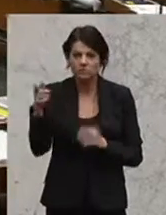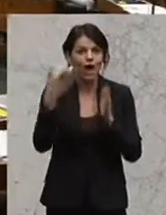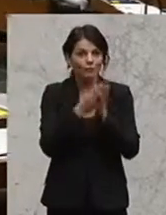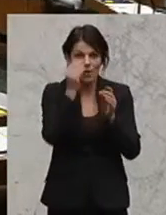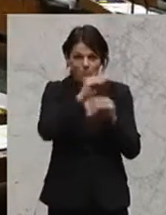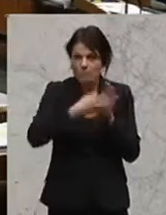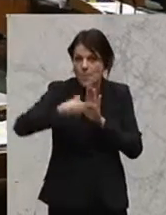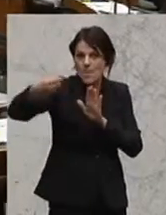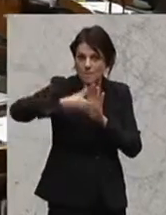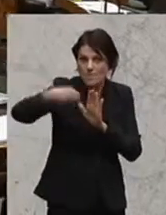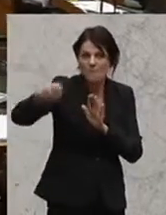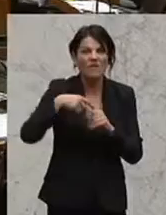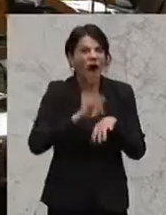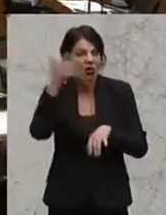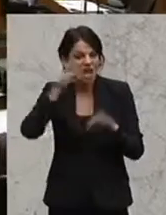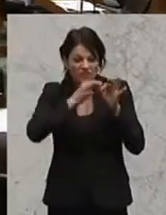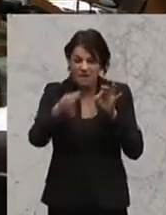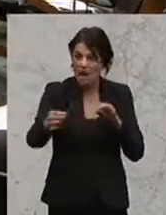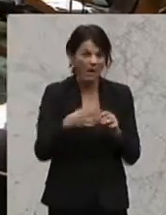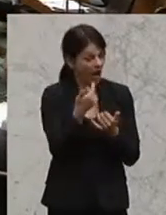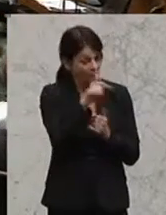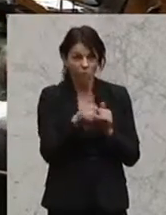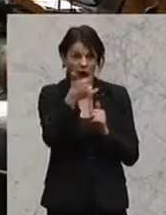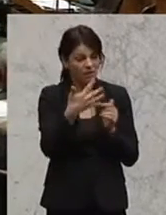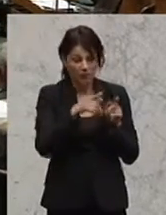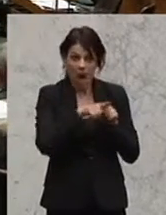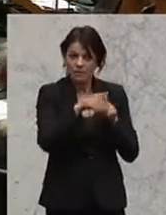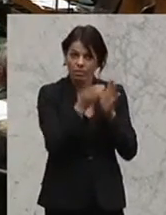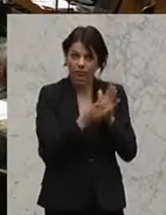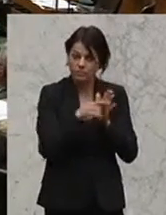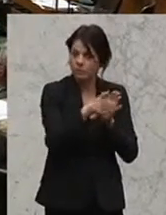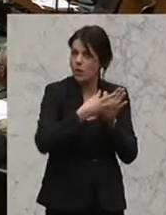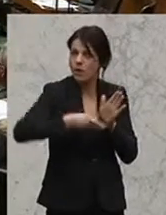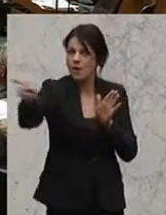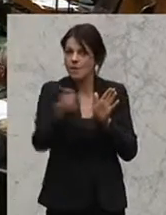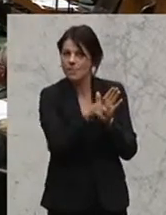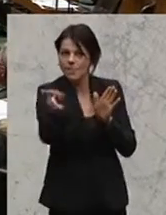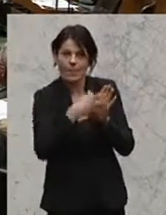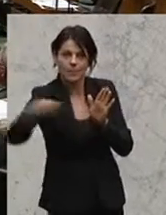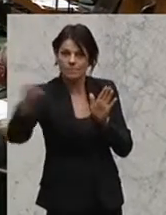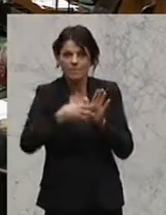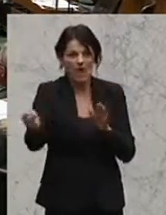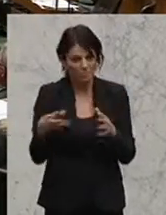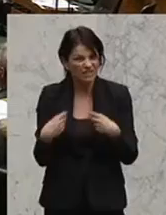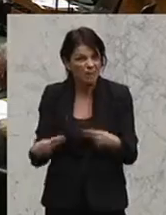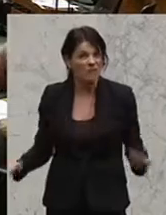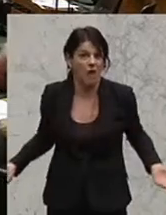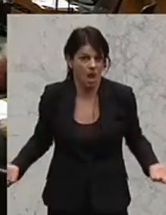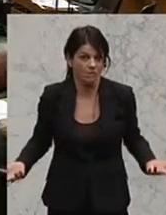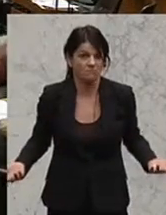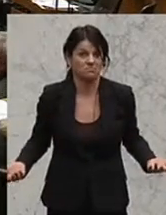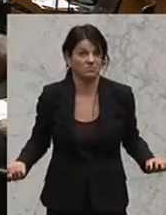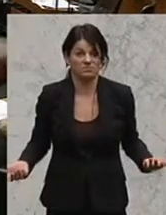Glasfaserkabeln wird eins zu eins, alles was hier läuft, abgesaugt, über die Software, mit der